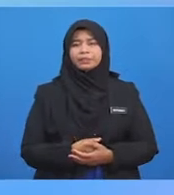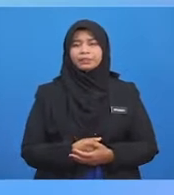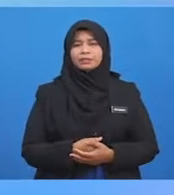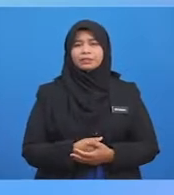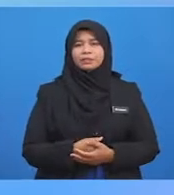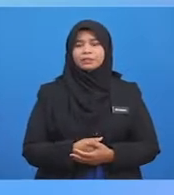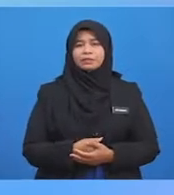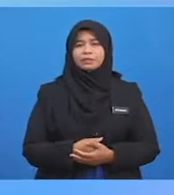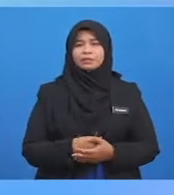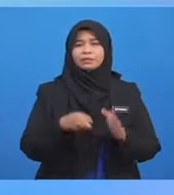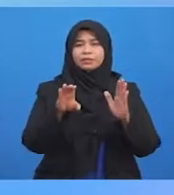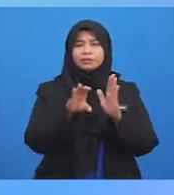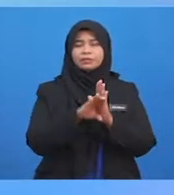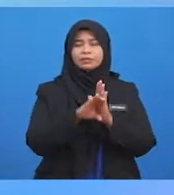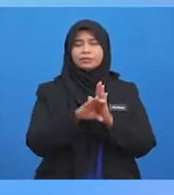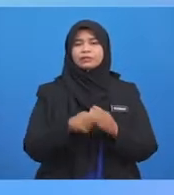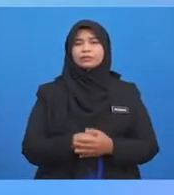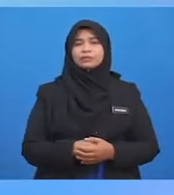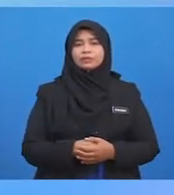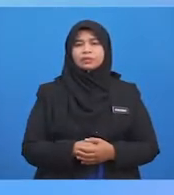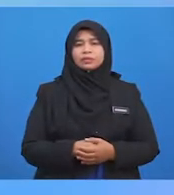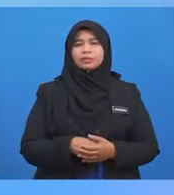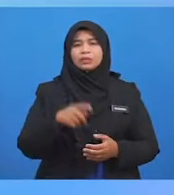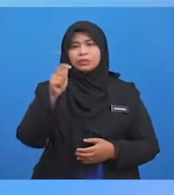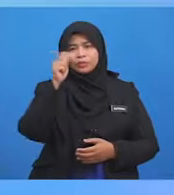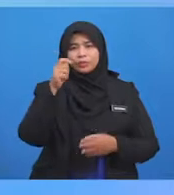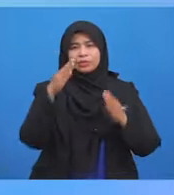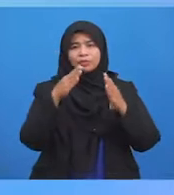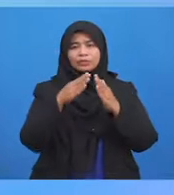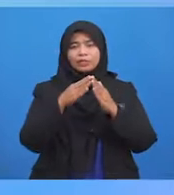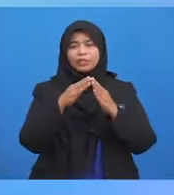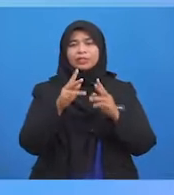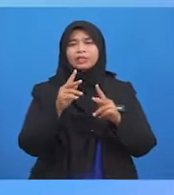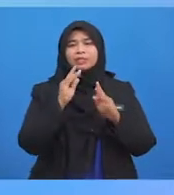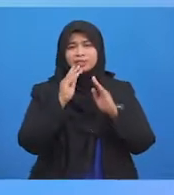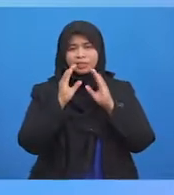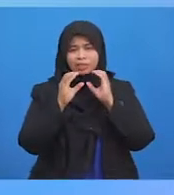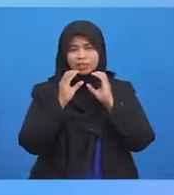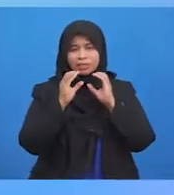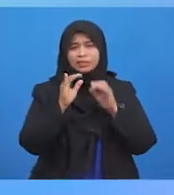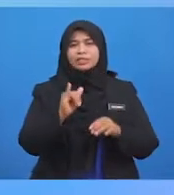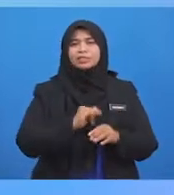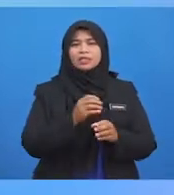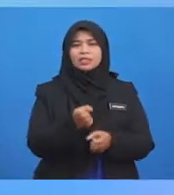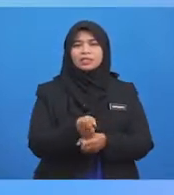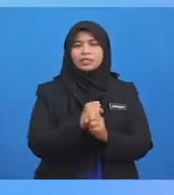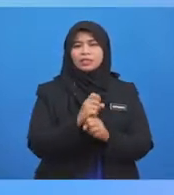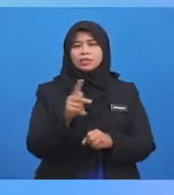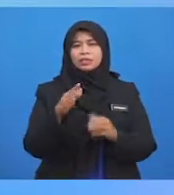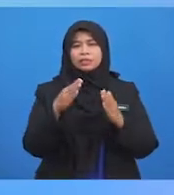-Ijarah Contohnya Tuan rumah berkata Saya sewakan rumah ini Dengan kadar